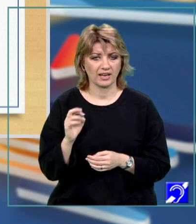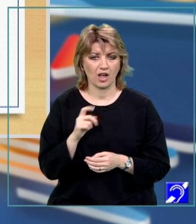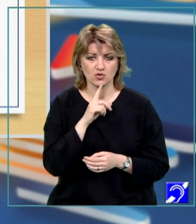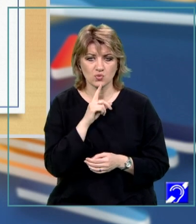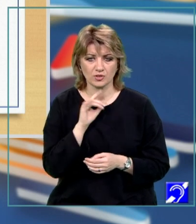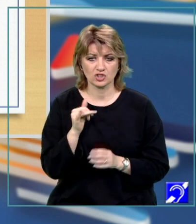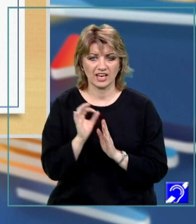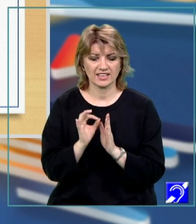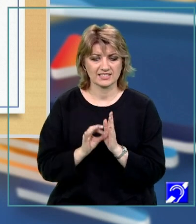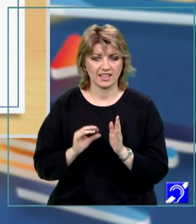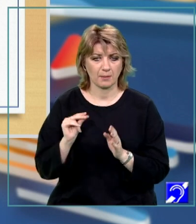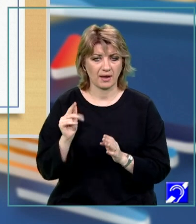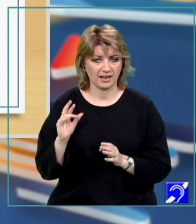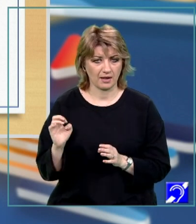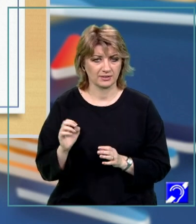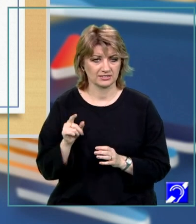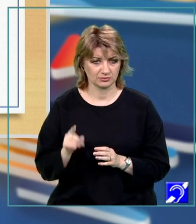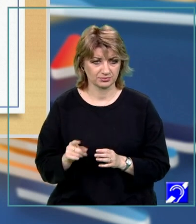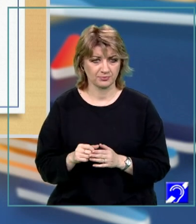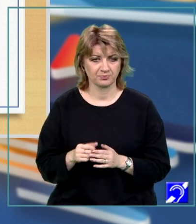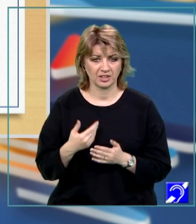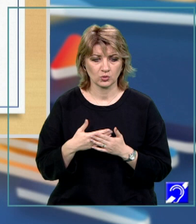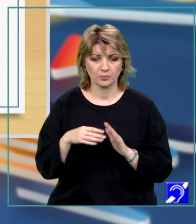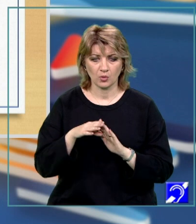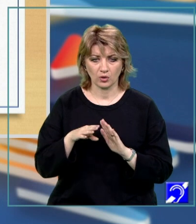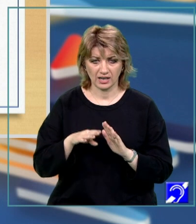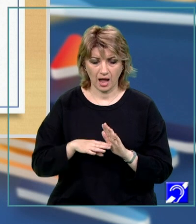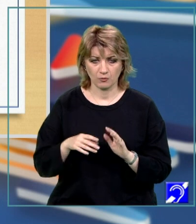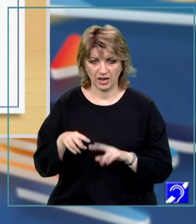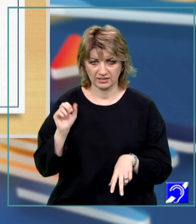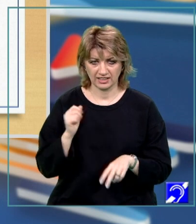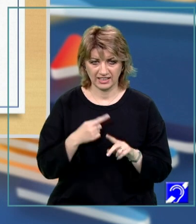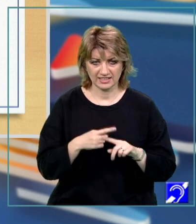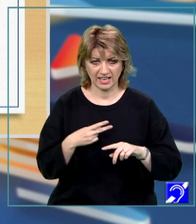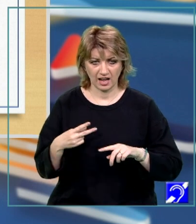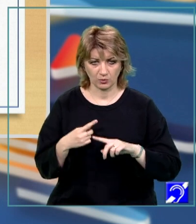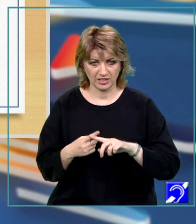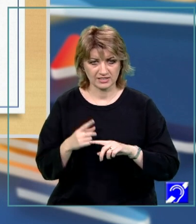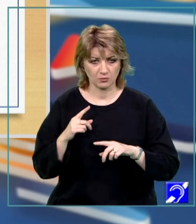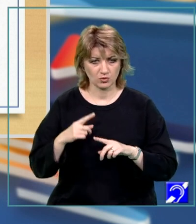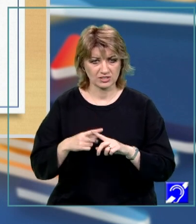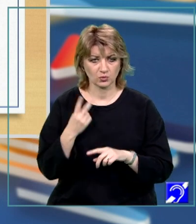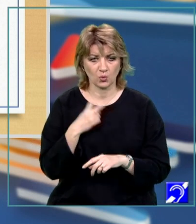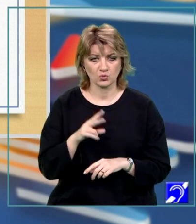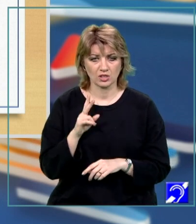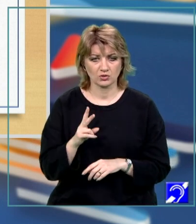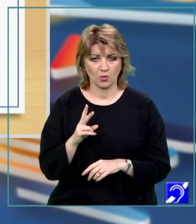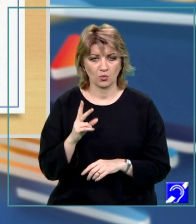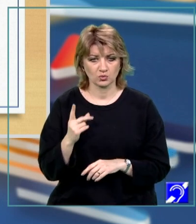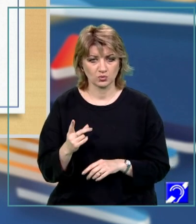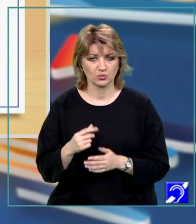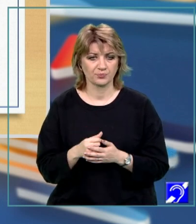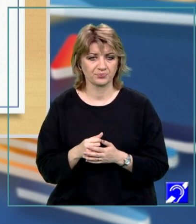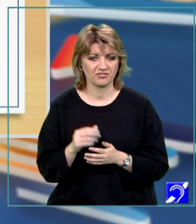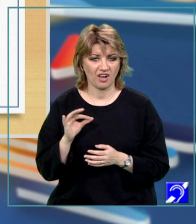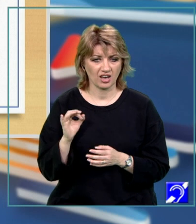lista de parametri efectivi. De exemplu, pentru programul anterior, x egal cu x înmulțit cu 221 plus factor de